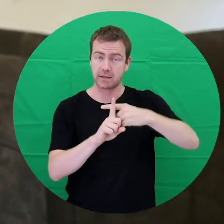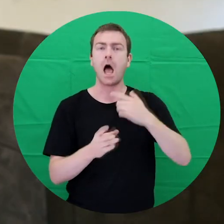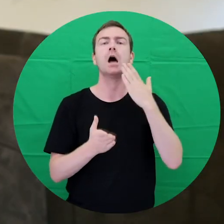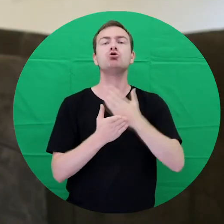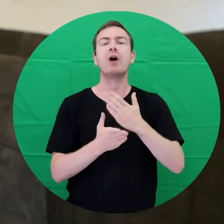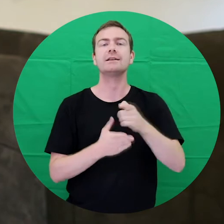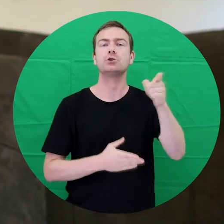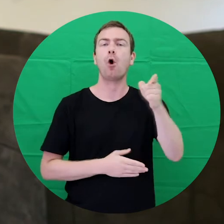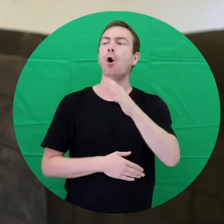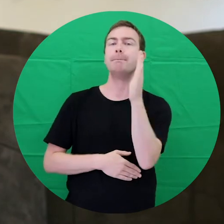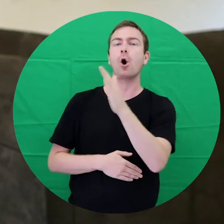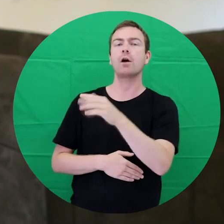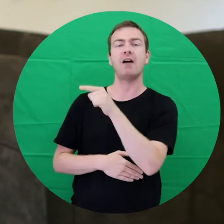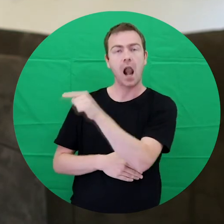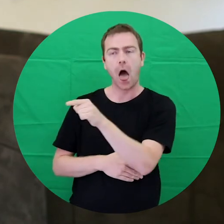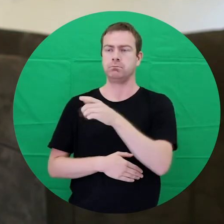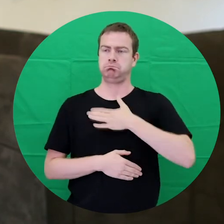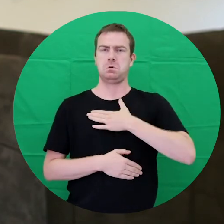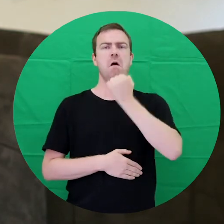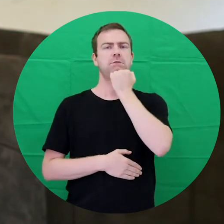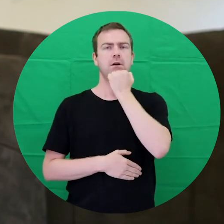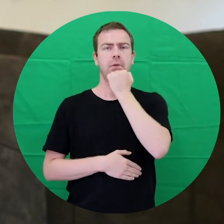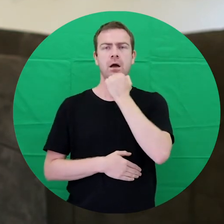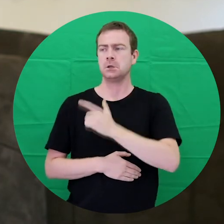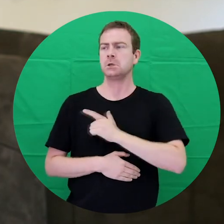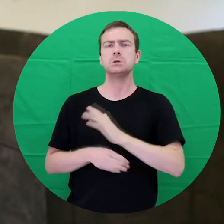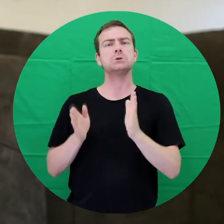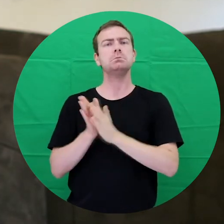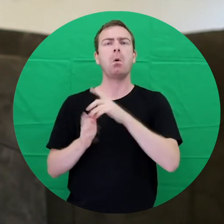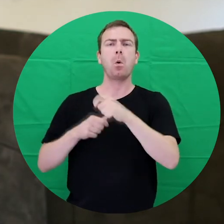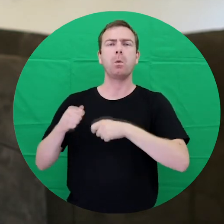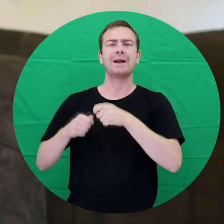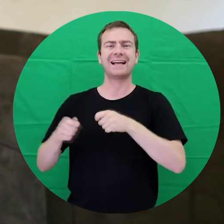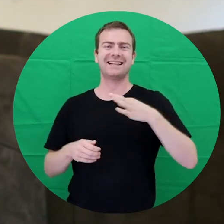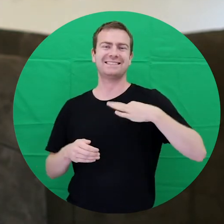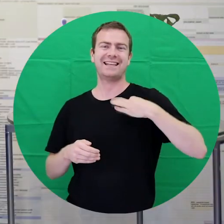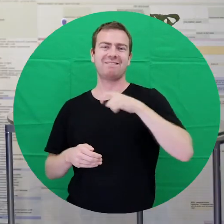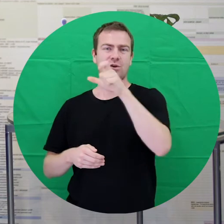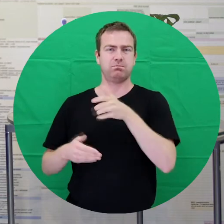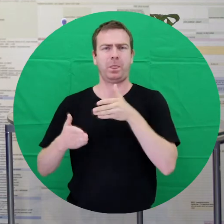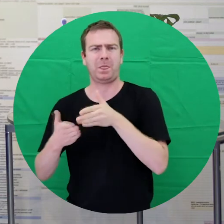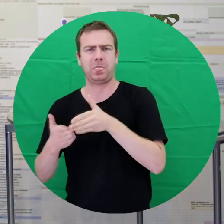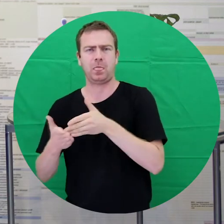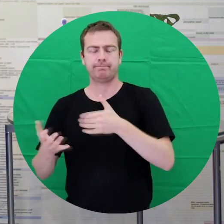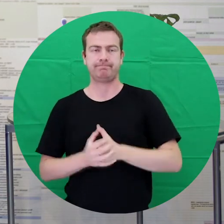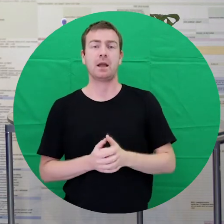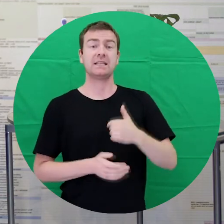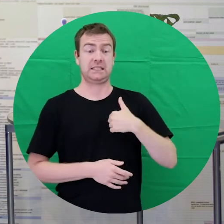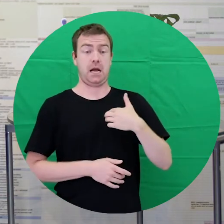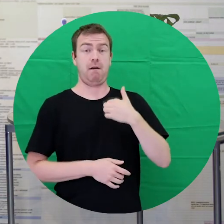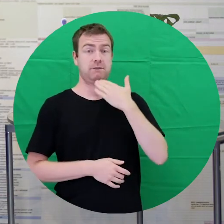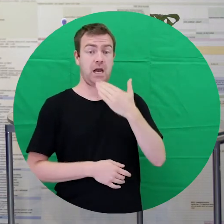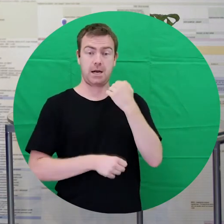koľkokrát poďakovanie, že z to vážia tie zákazníci, že pracujeme aj s nevyhodnenými. Veľa ľudí som